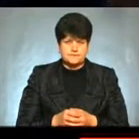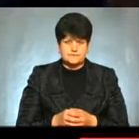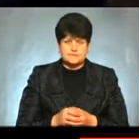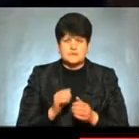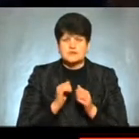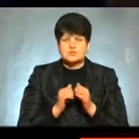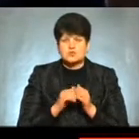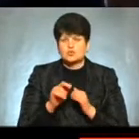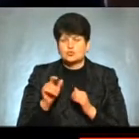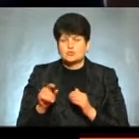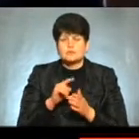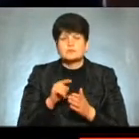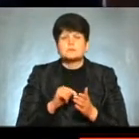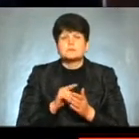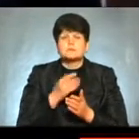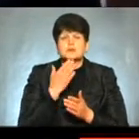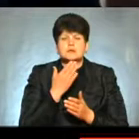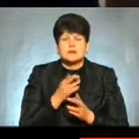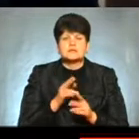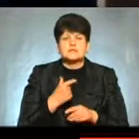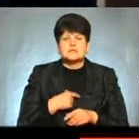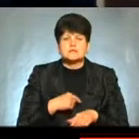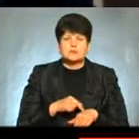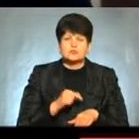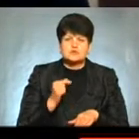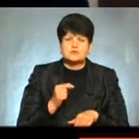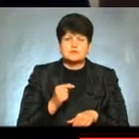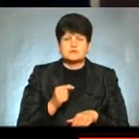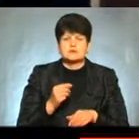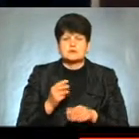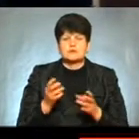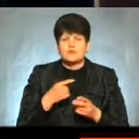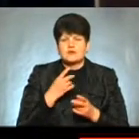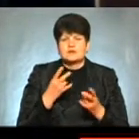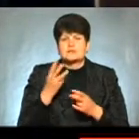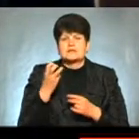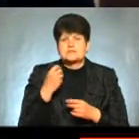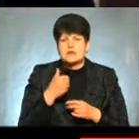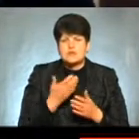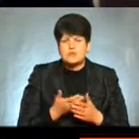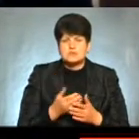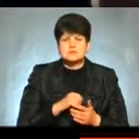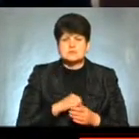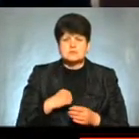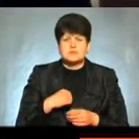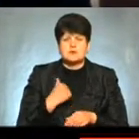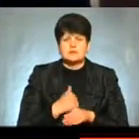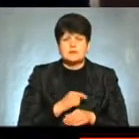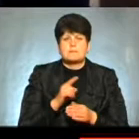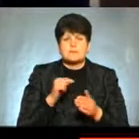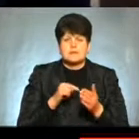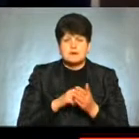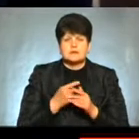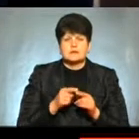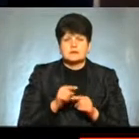Часто люди задають питання, як вони себе почувають Ті люди, вже пройшло 30 років після аварії Саме головне питання для